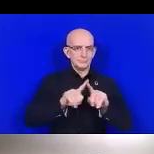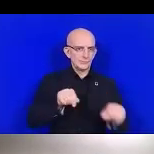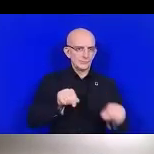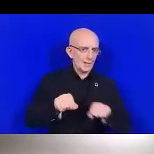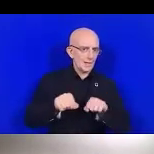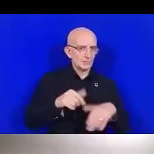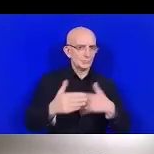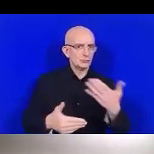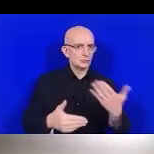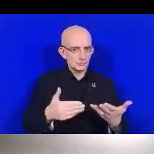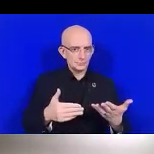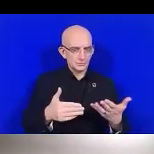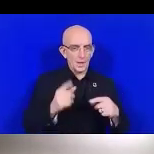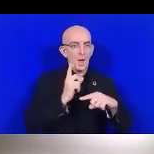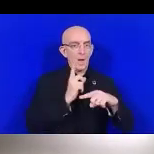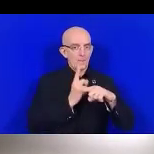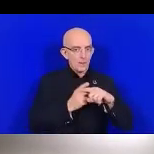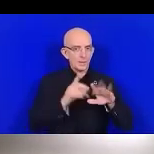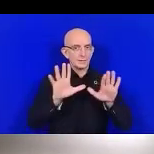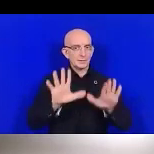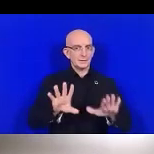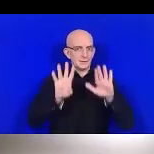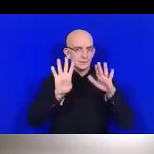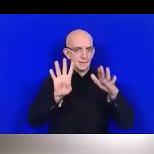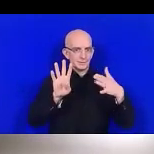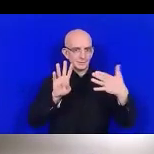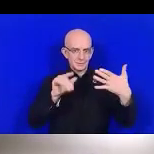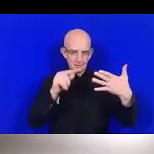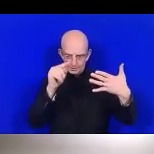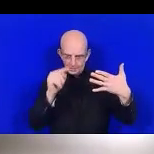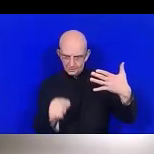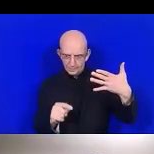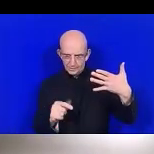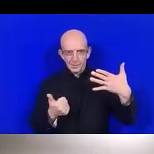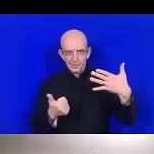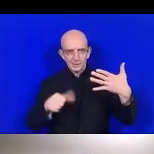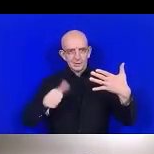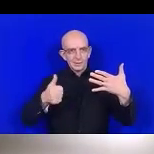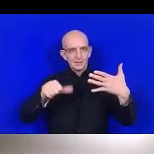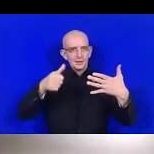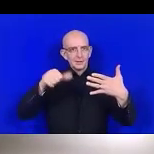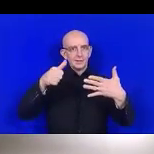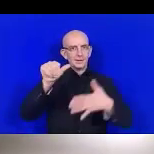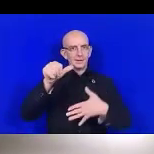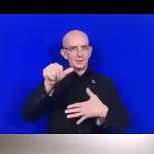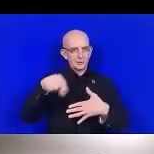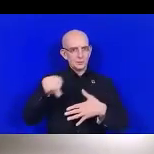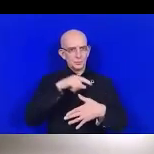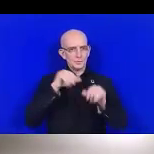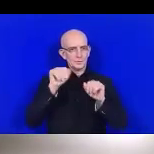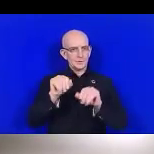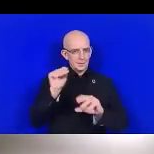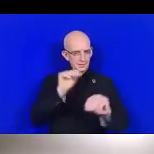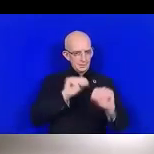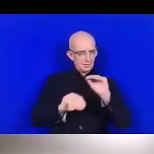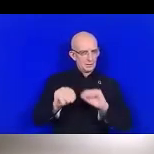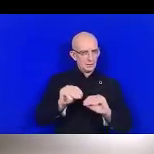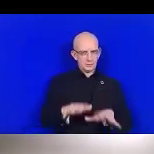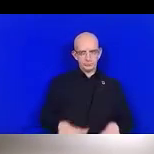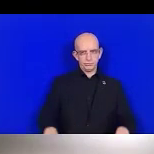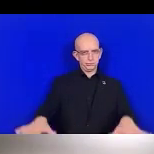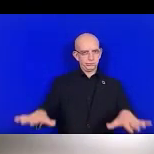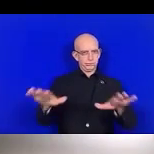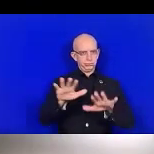la population, de savoir quelle population est présente et quels types de capacités sont